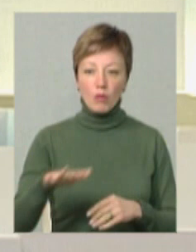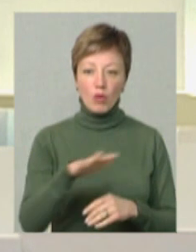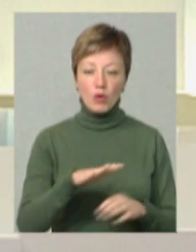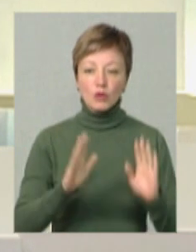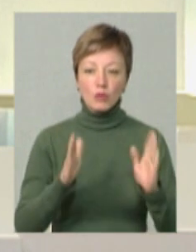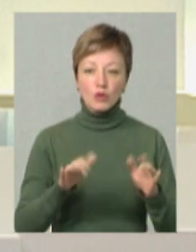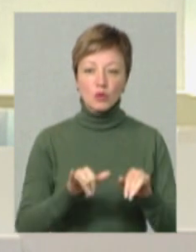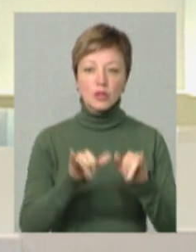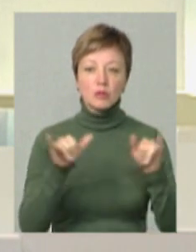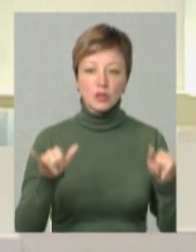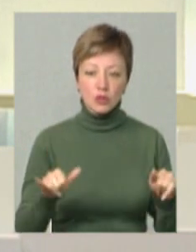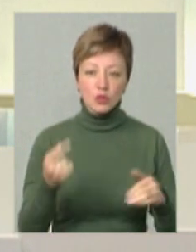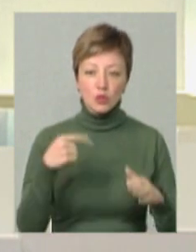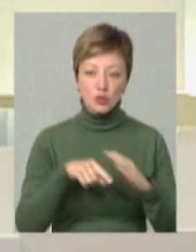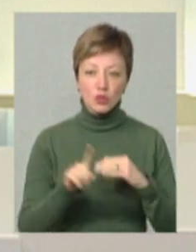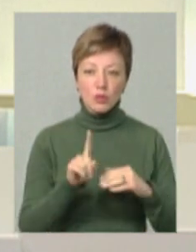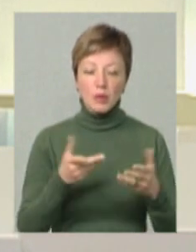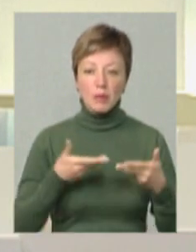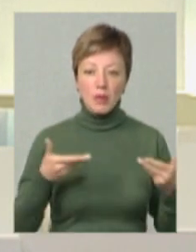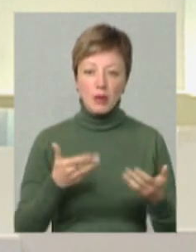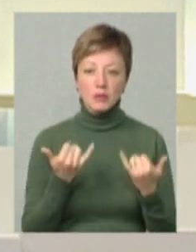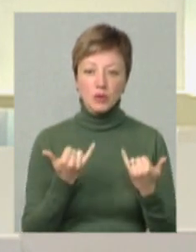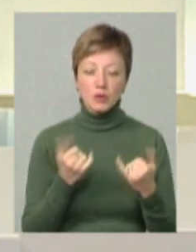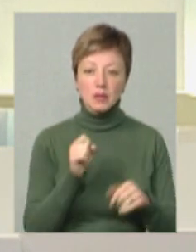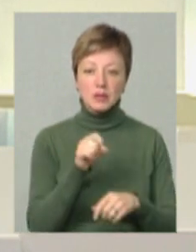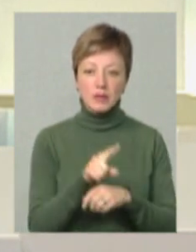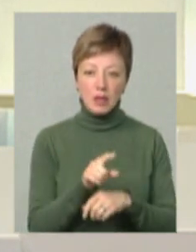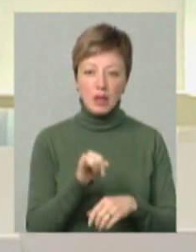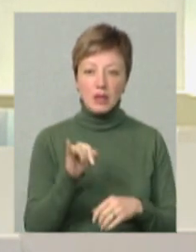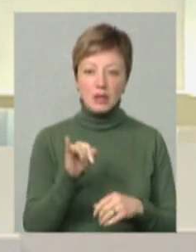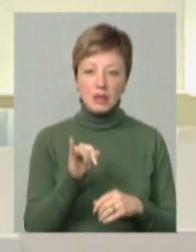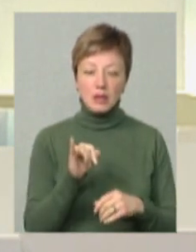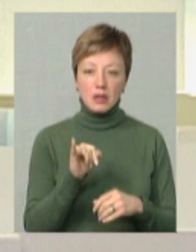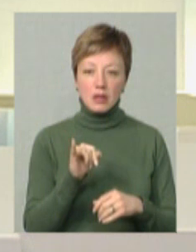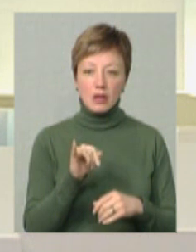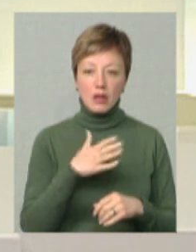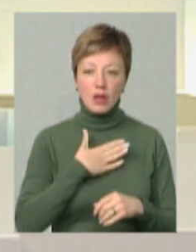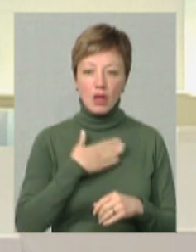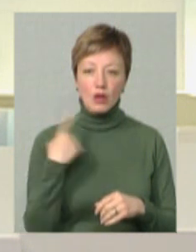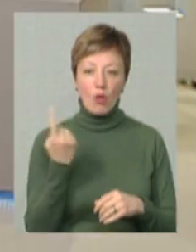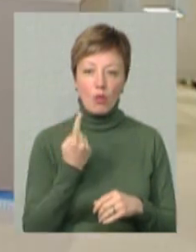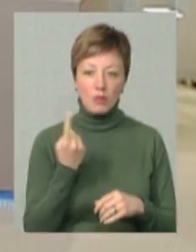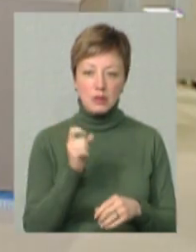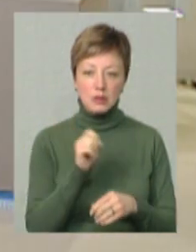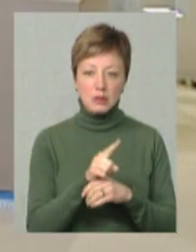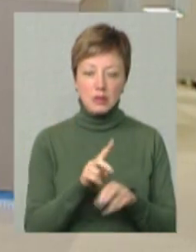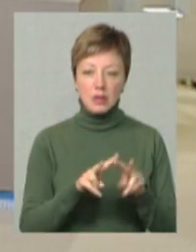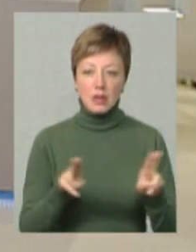збільшуватися, тому що ми маємо сьогодні завдання і функцію наша область несе як